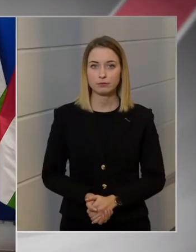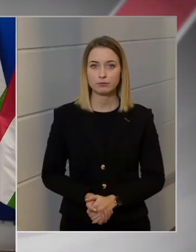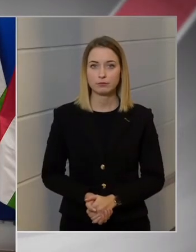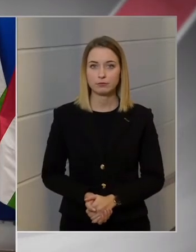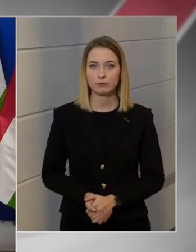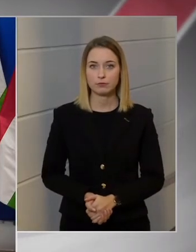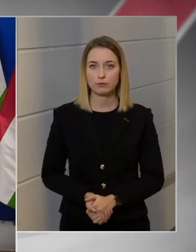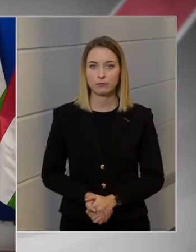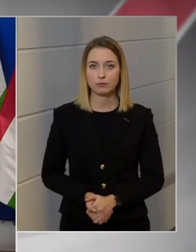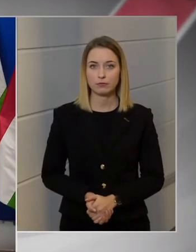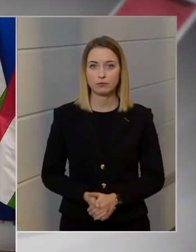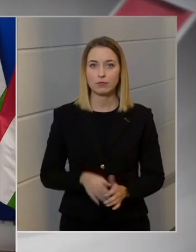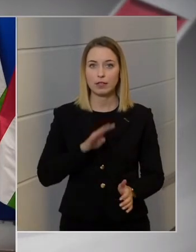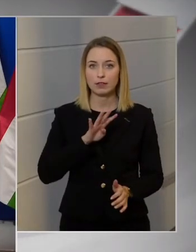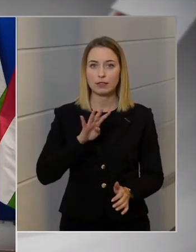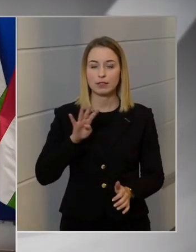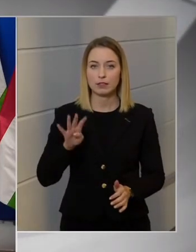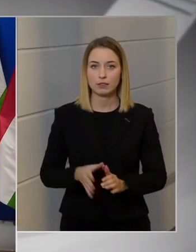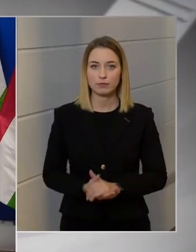Négy, négy, négy.